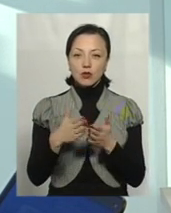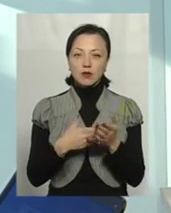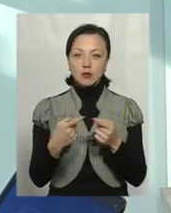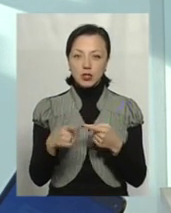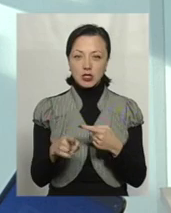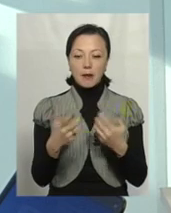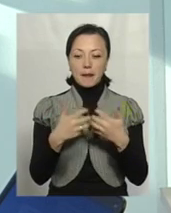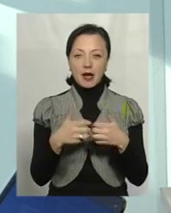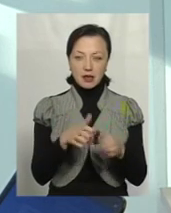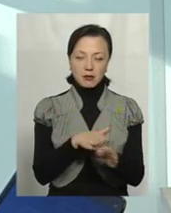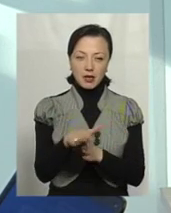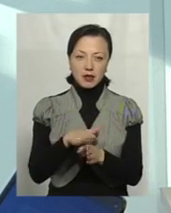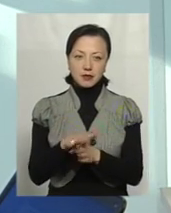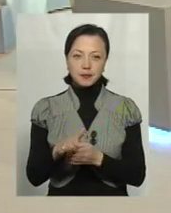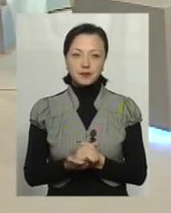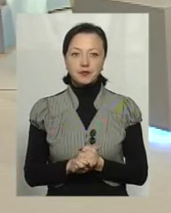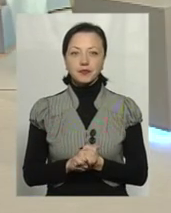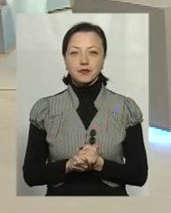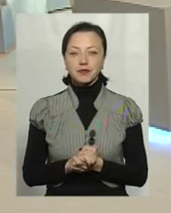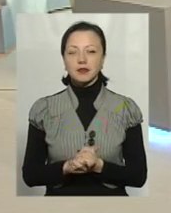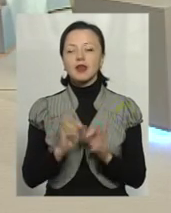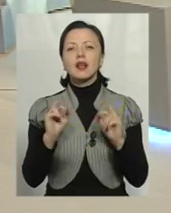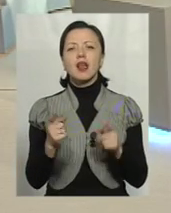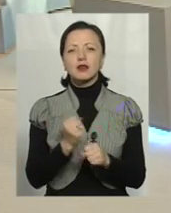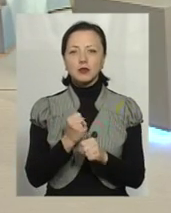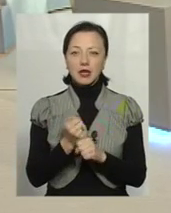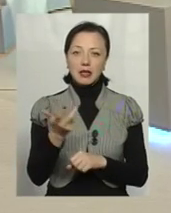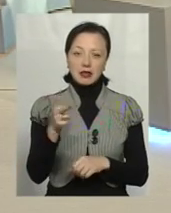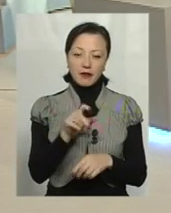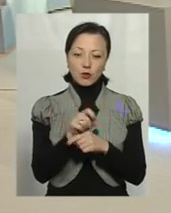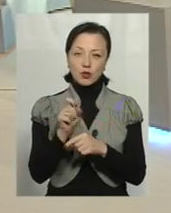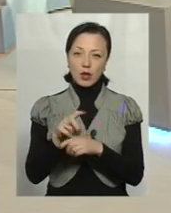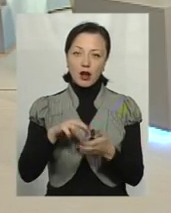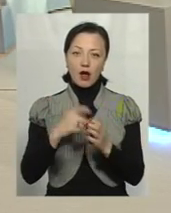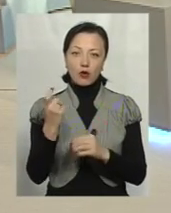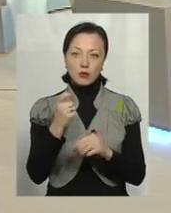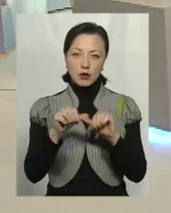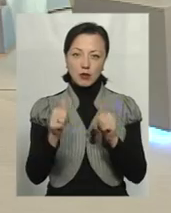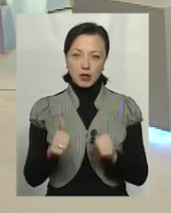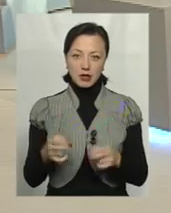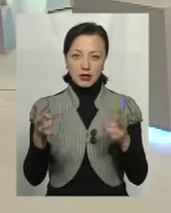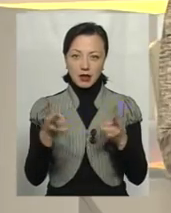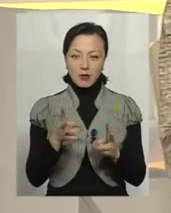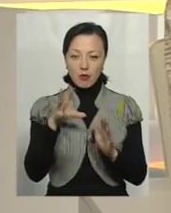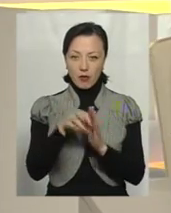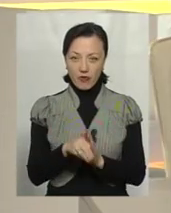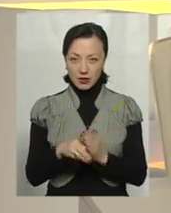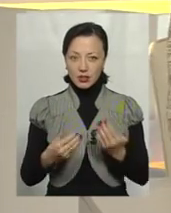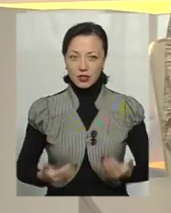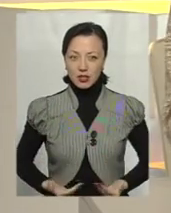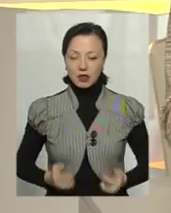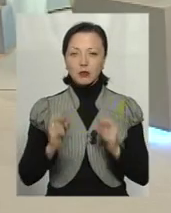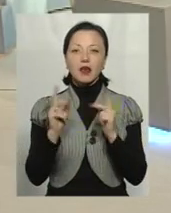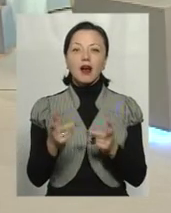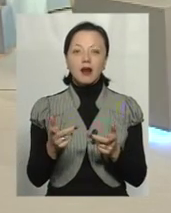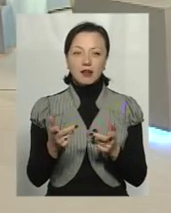набагато кращий… реалізації. Механізм реалізації – це трифункціональна економічна модель. І її треба впровадити в життя. впровадити.